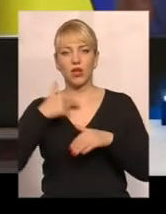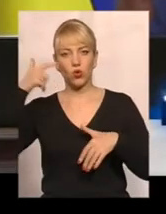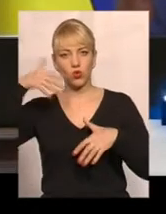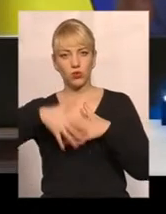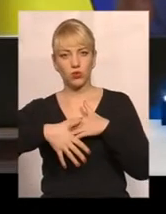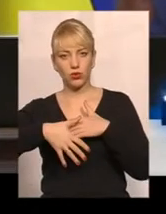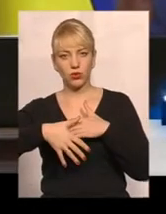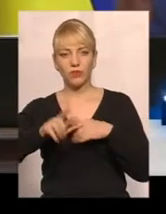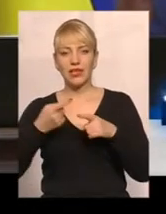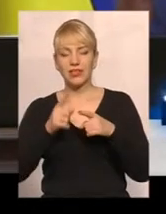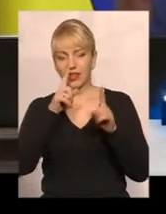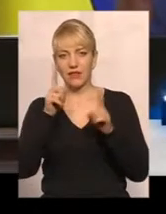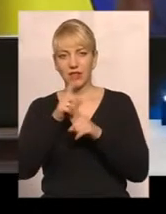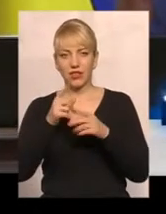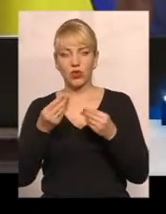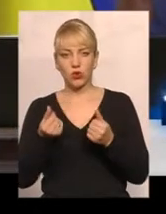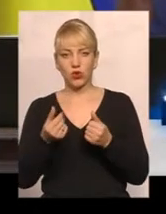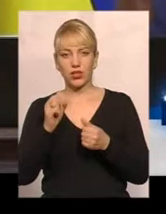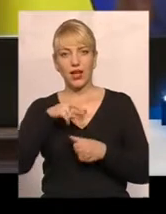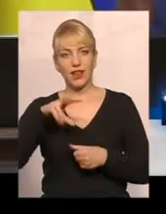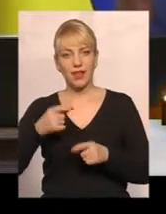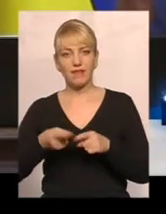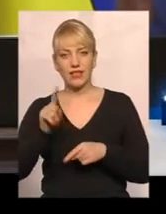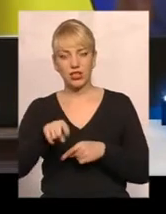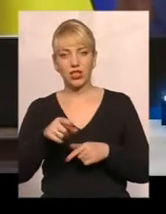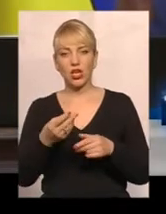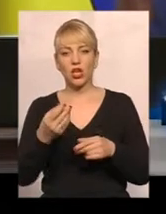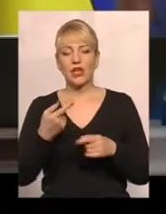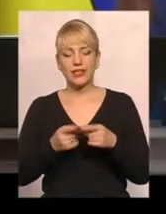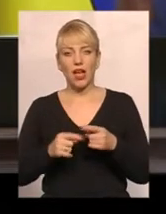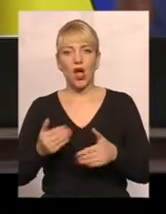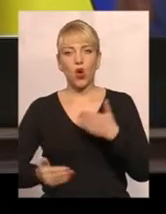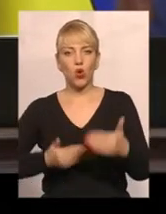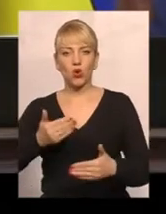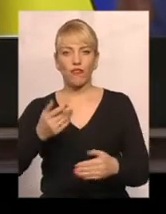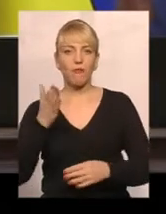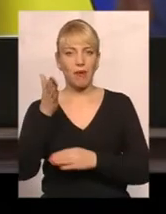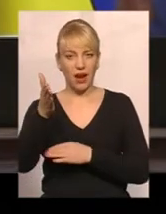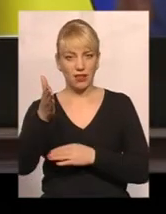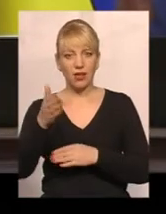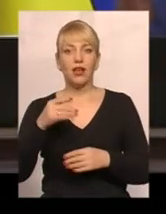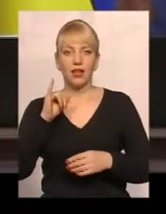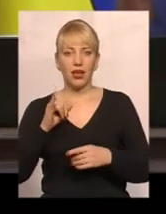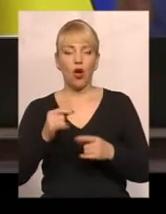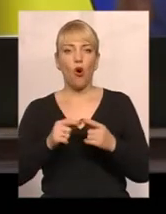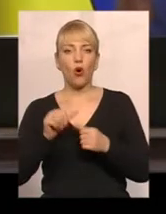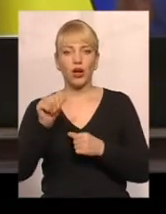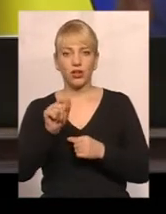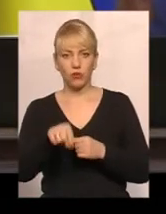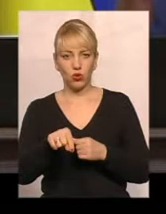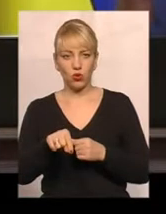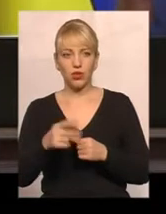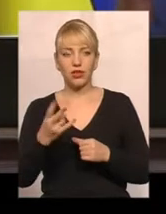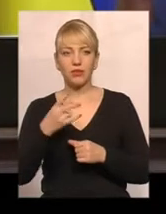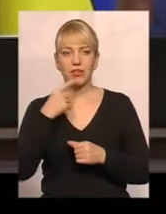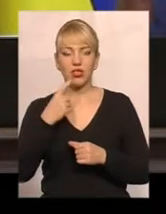що це невеликі кошти, але все ж таки це крок вперед. Окрім того, зазначу,